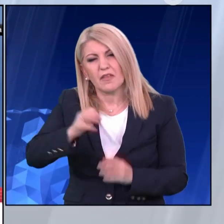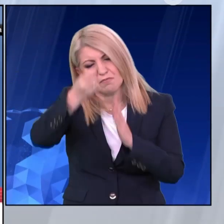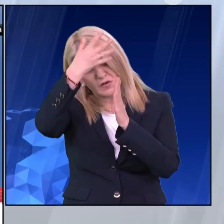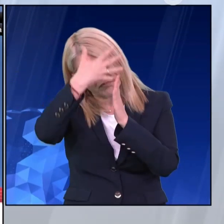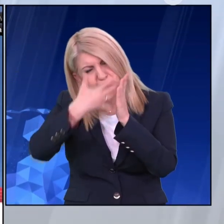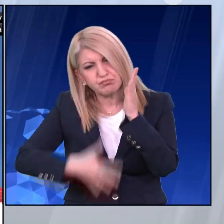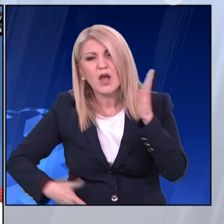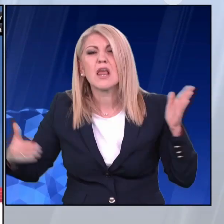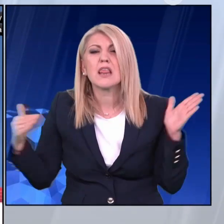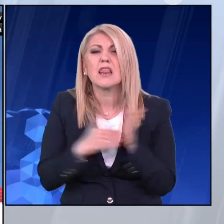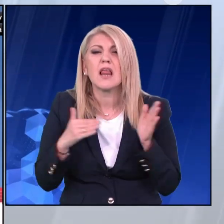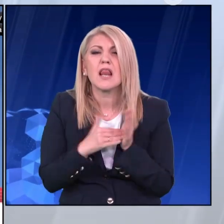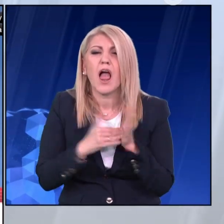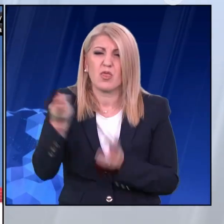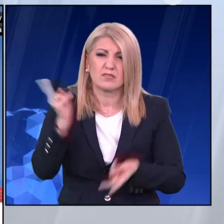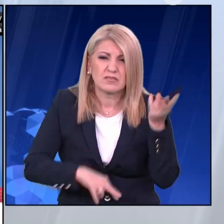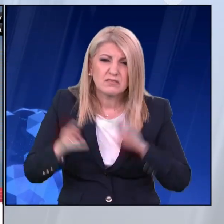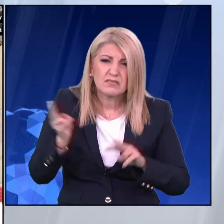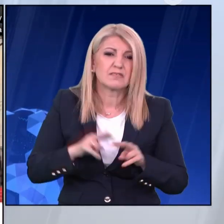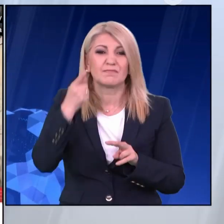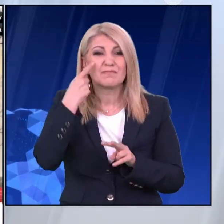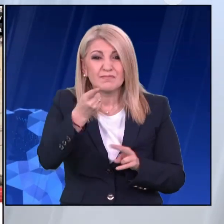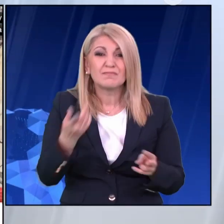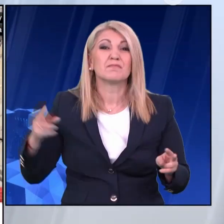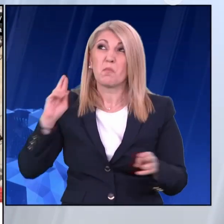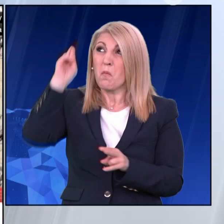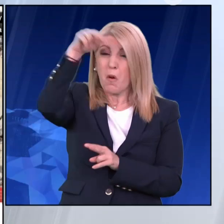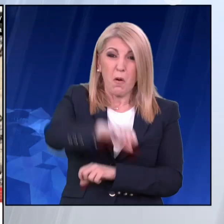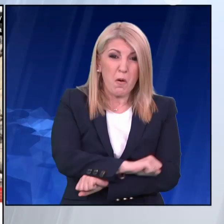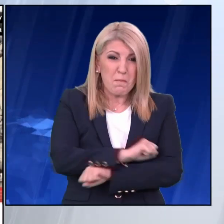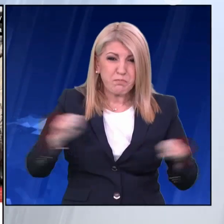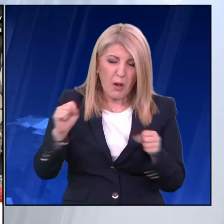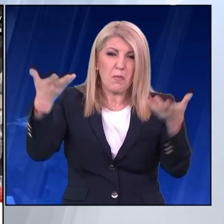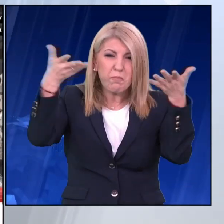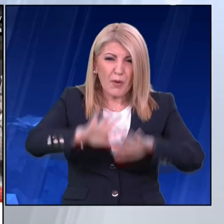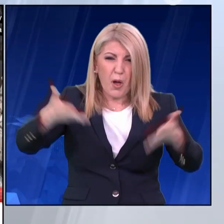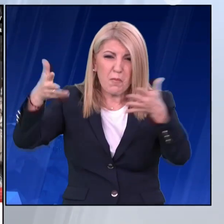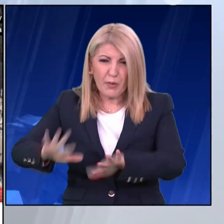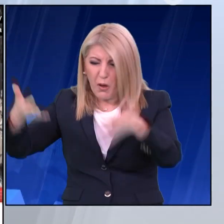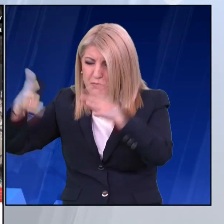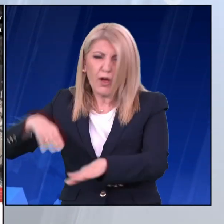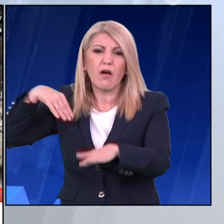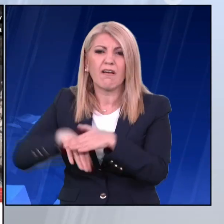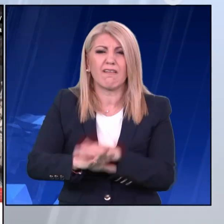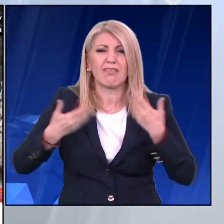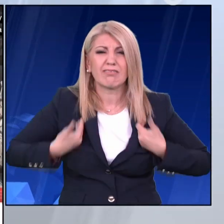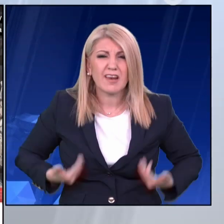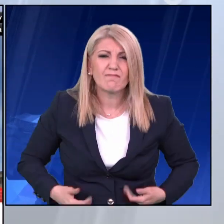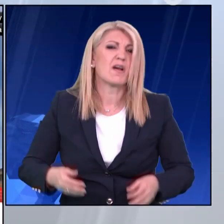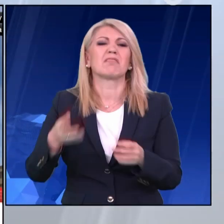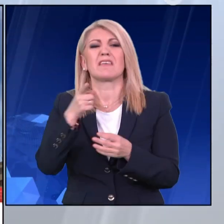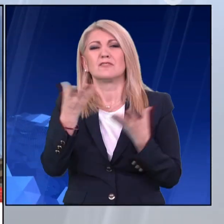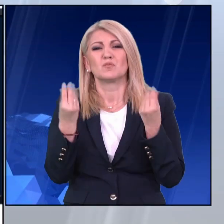Νεκροί και τραυματίες ανασύρονται από τα χαλάσματα των ισοπεδωμένων σπιτιών τους επί τα από έναν ακόμα Ισραηλινό βομβαρτισμό στη Γάζα.